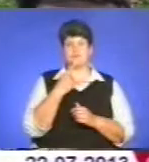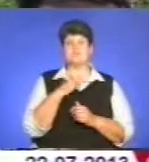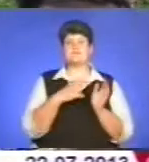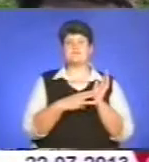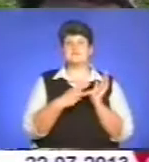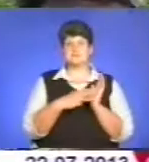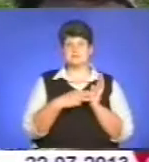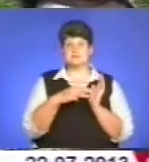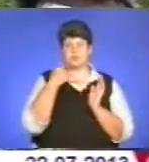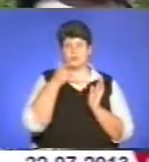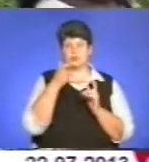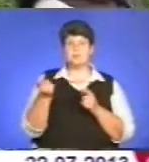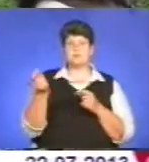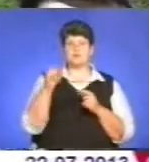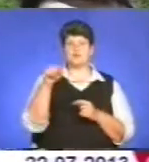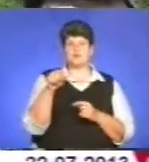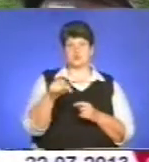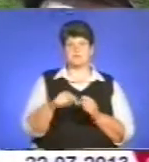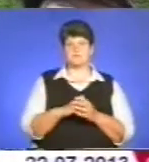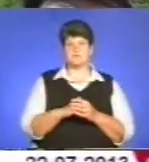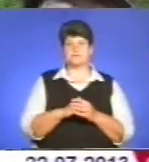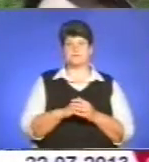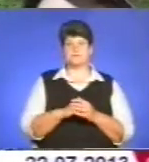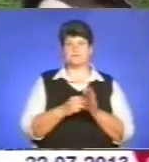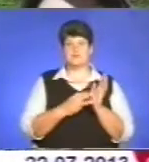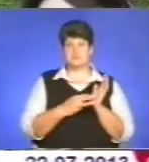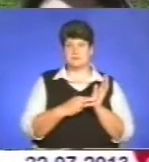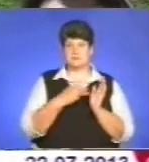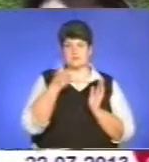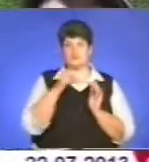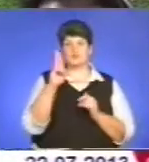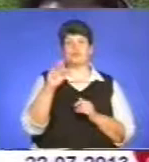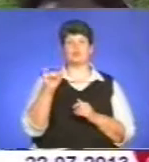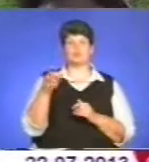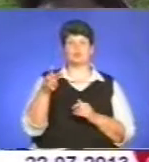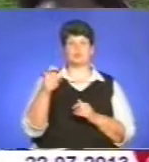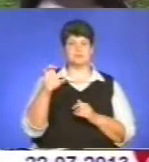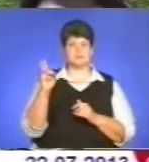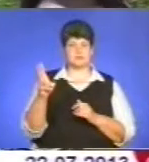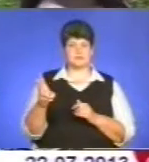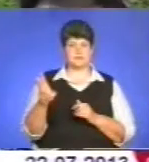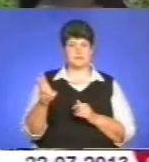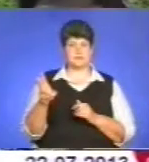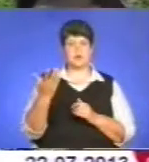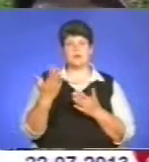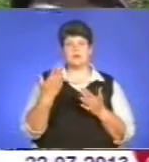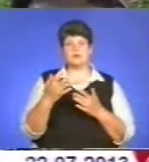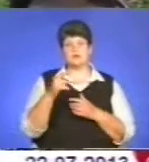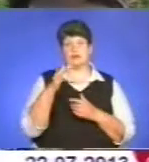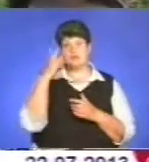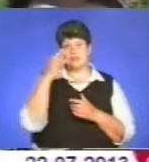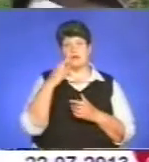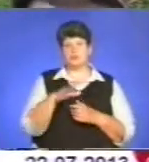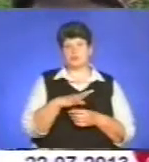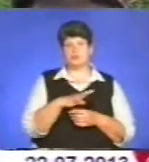році я її привіз сюди, в Шумськ. Але вона та ідея була,